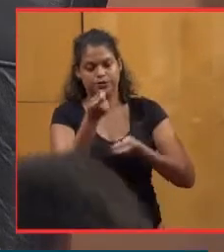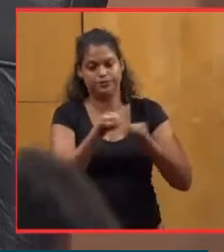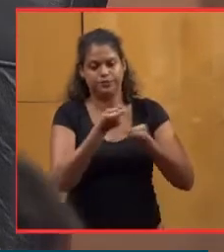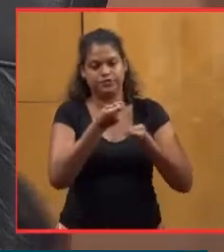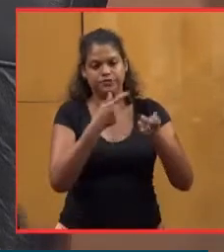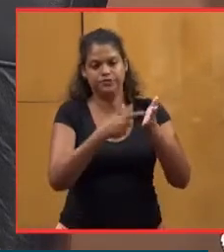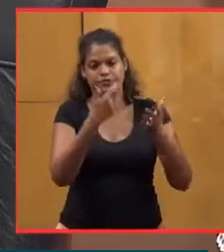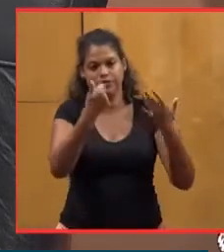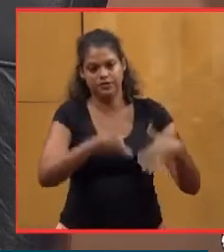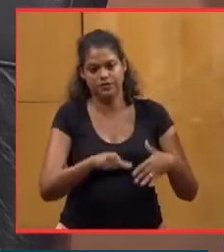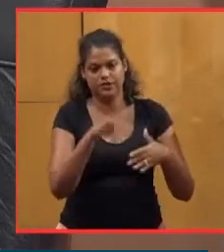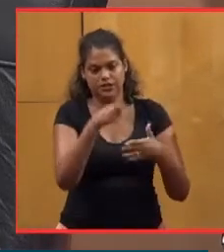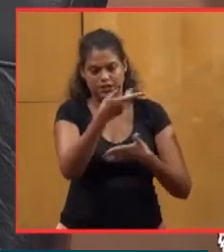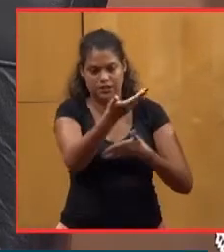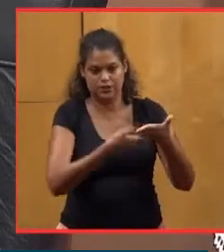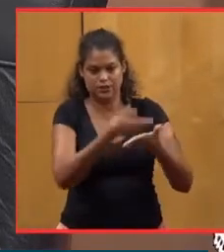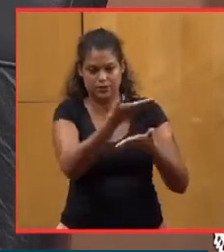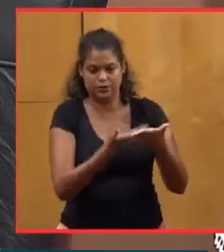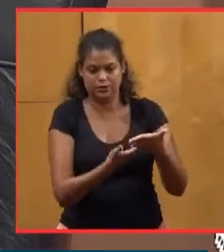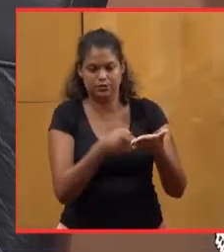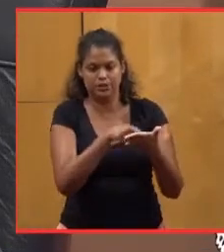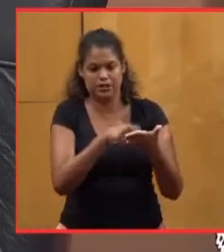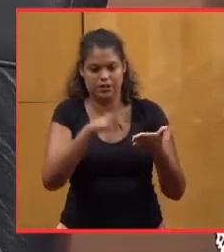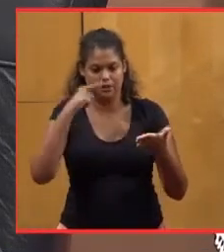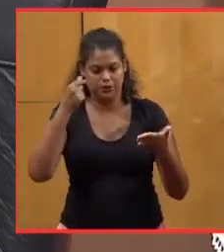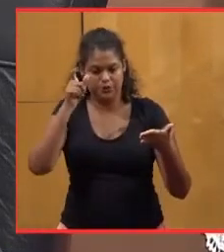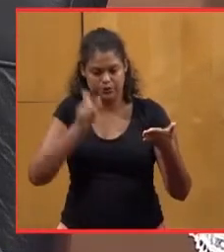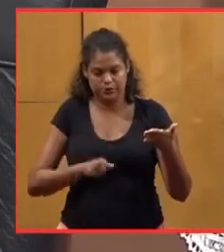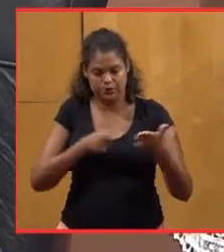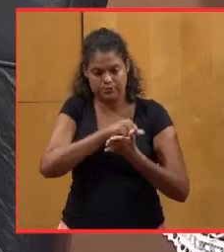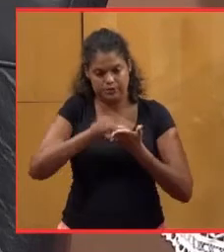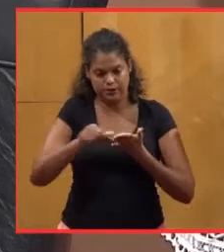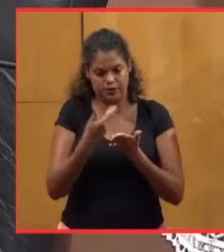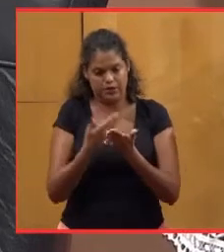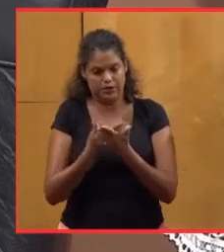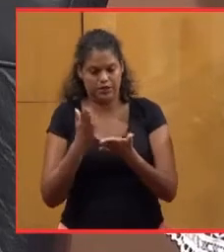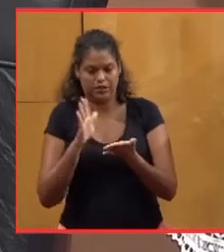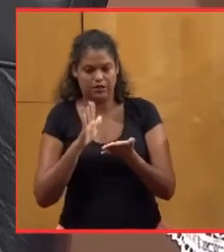est un document réalisé par le payeur territorial qui témoigne